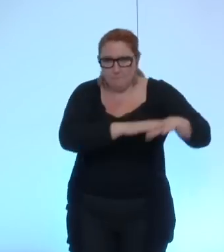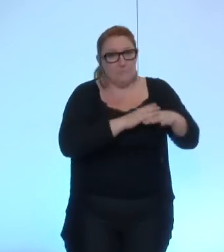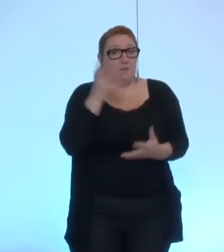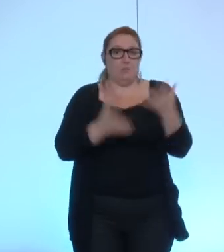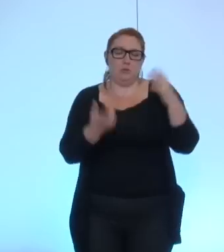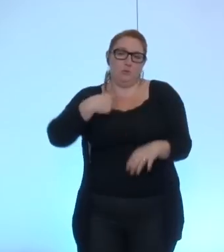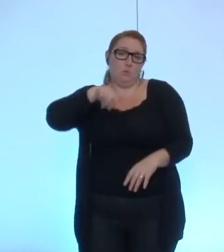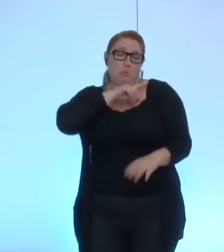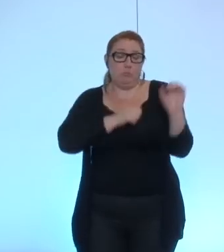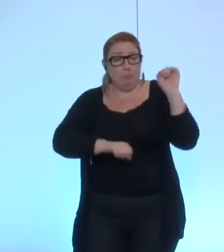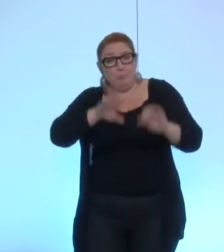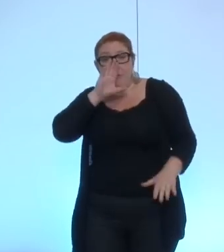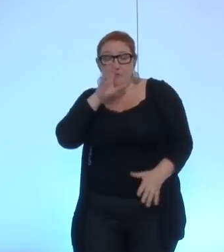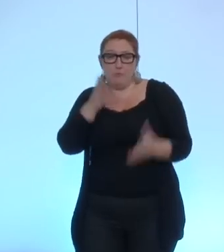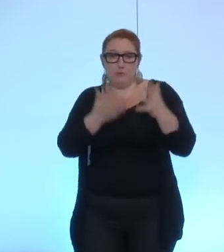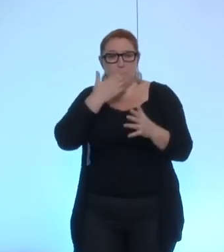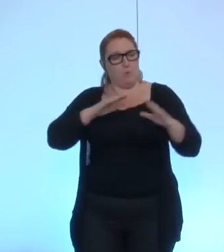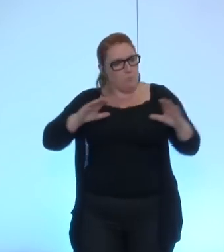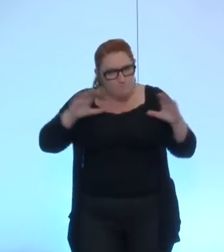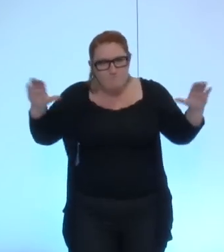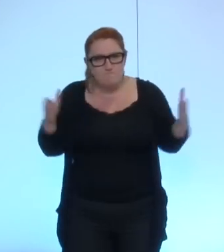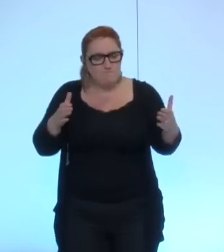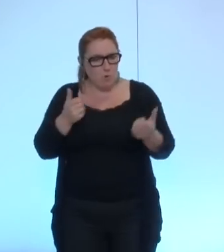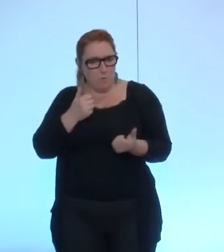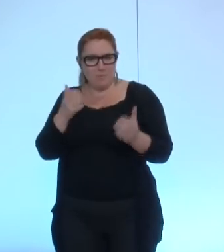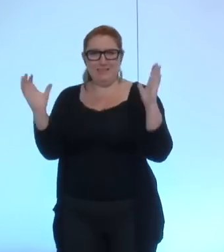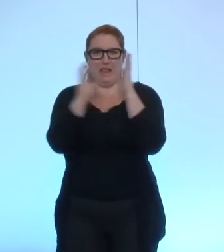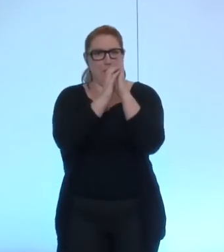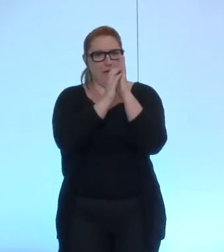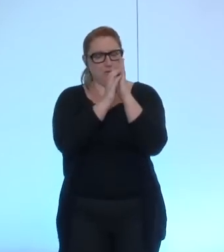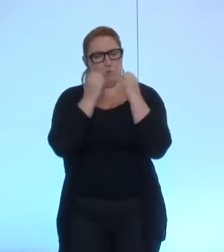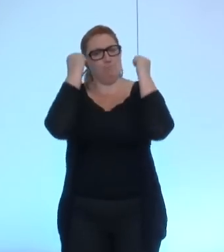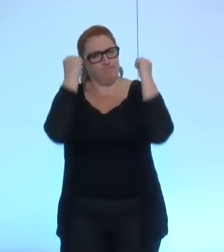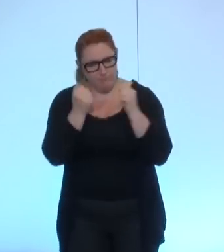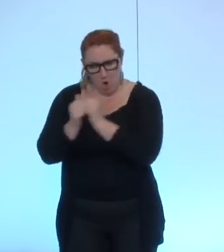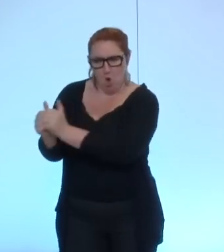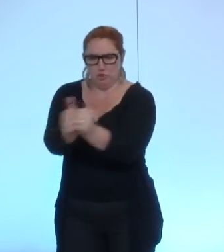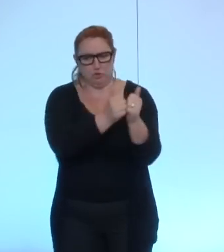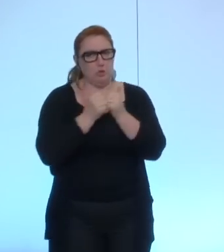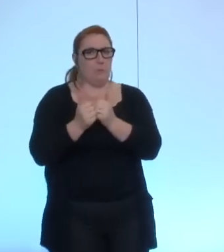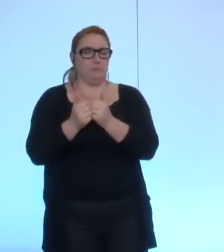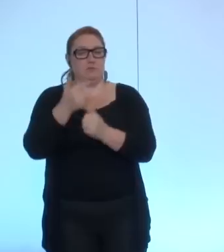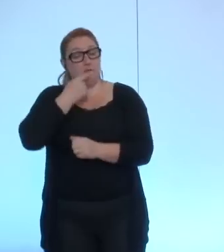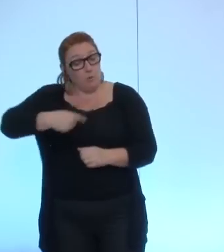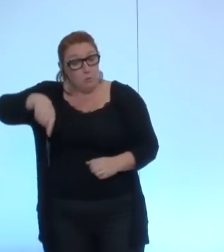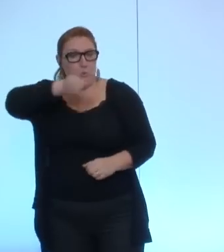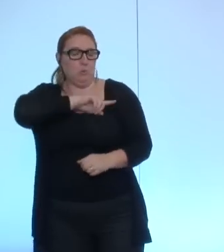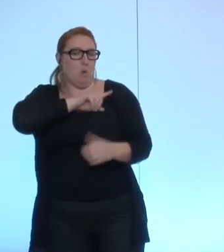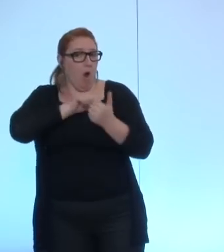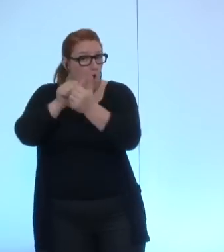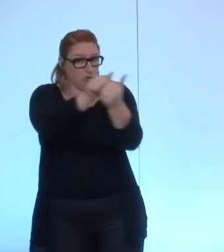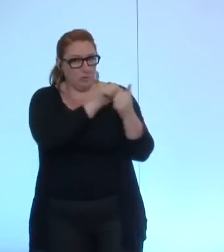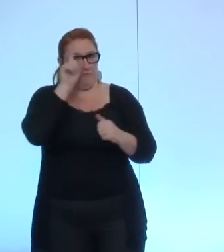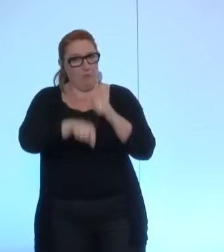occasion d'arriver peut-être plus groupés sur cette délibération en conseil municipal donc à nous de trouver avec vous des